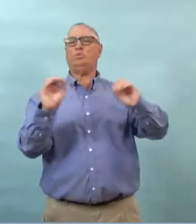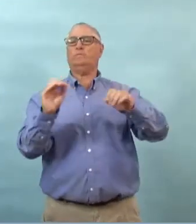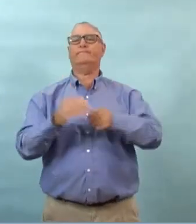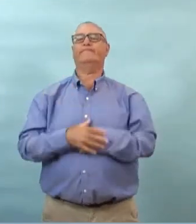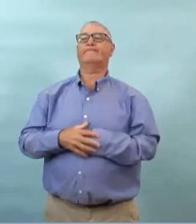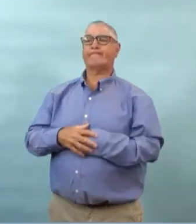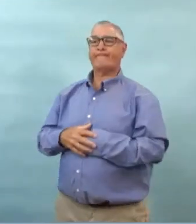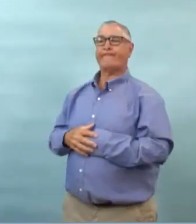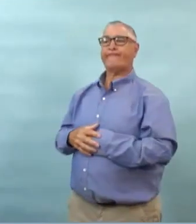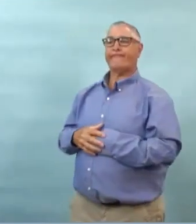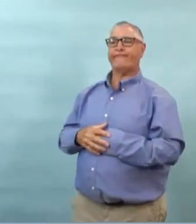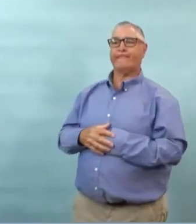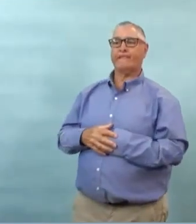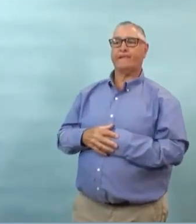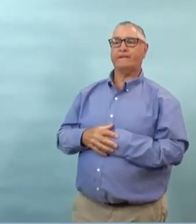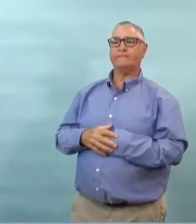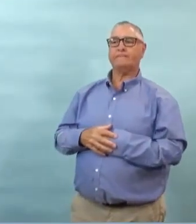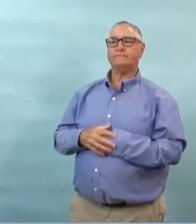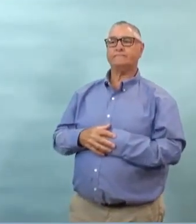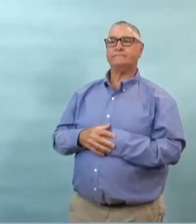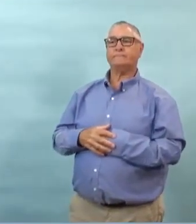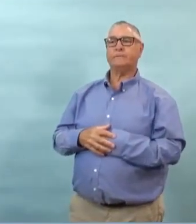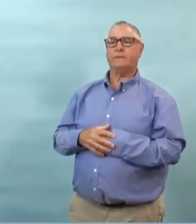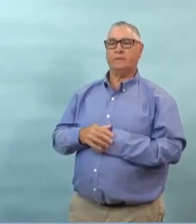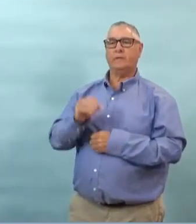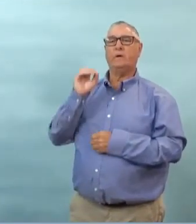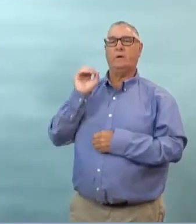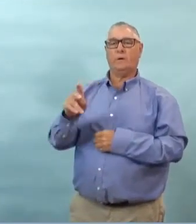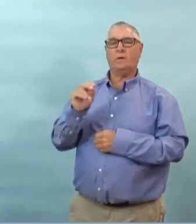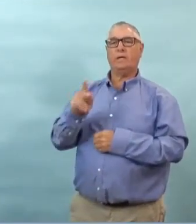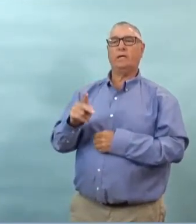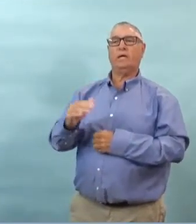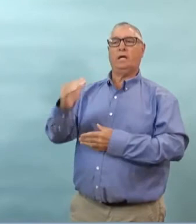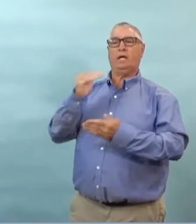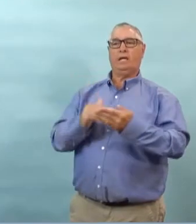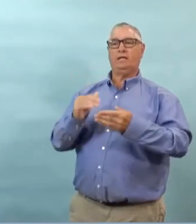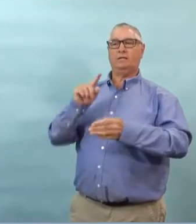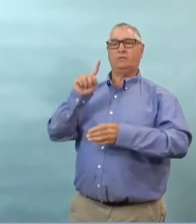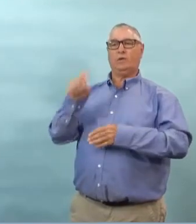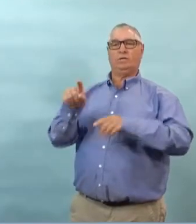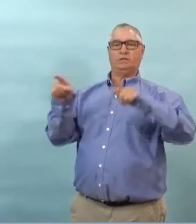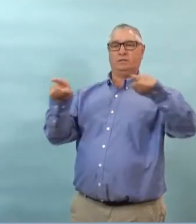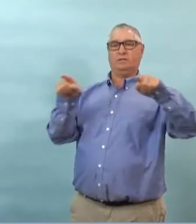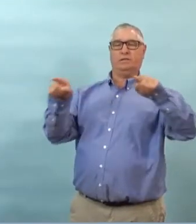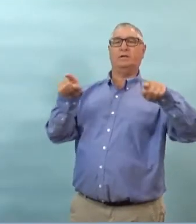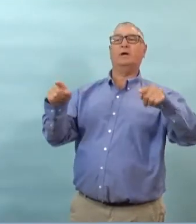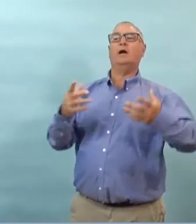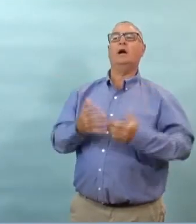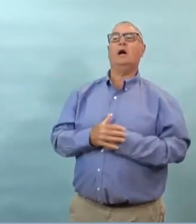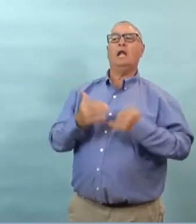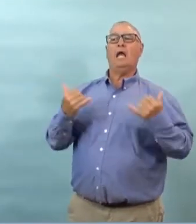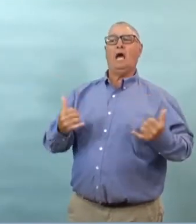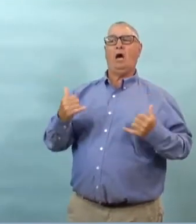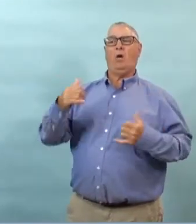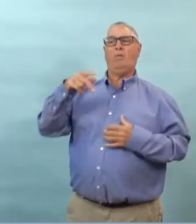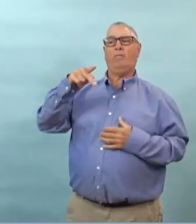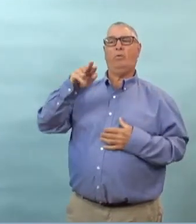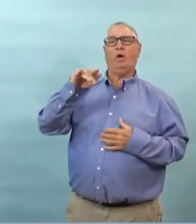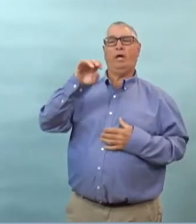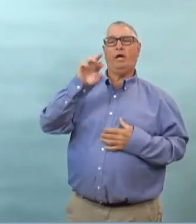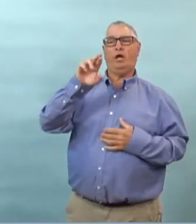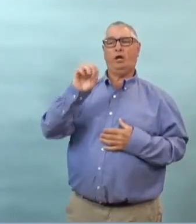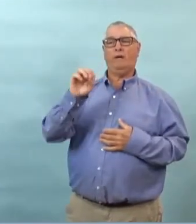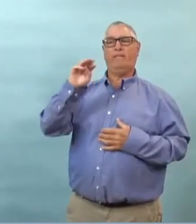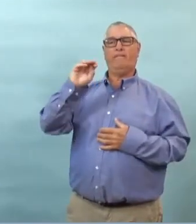il n'y a aucun cas de transmission communautaire de nature inconnue et une question maintenant pour l'un de vous deux